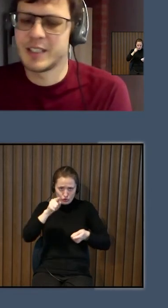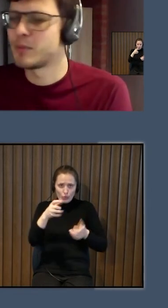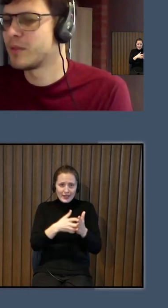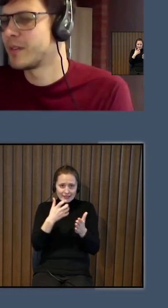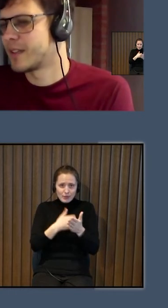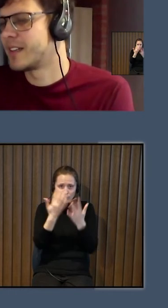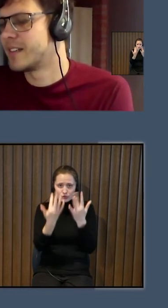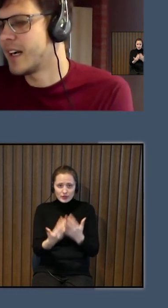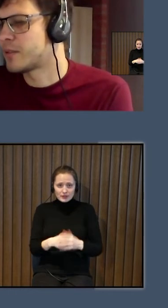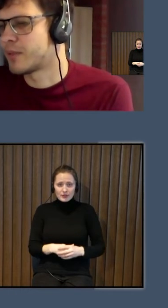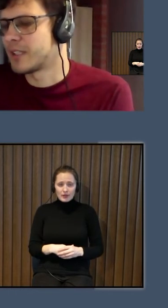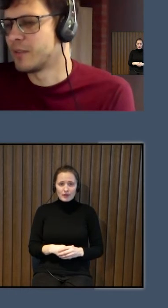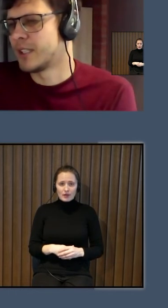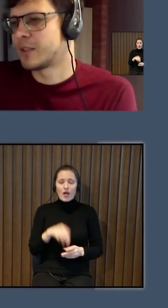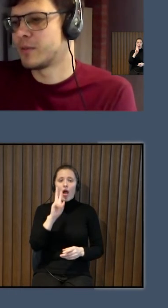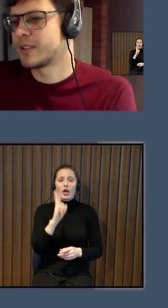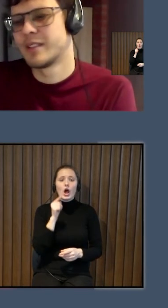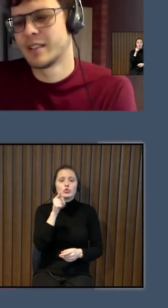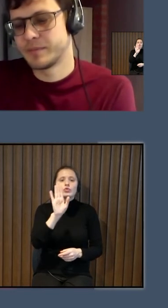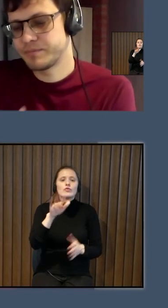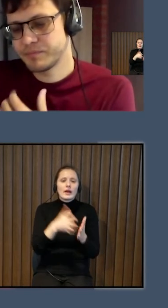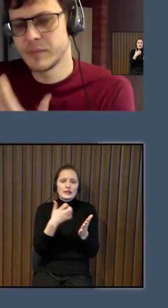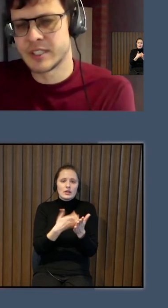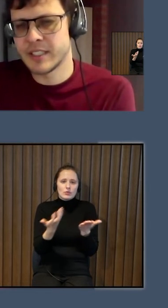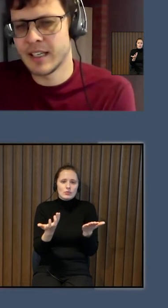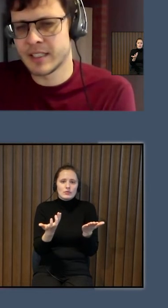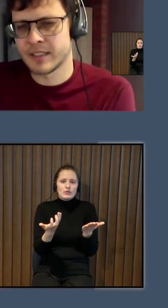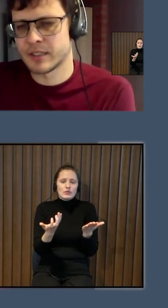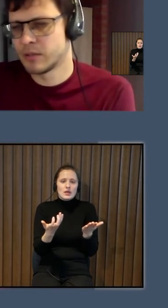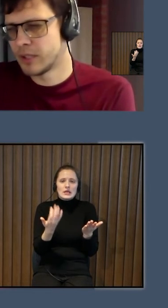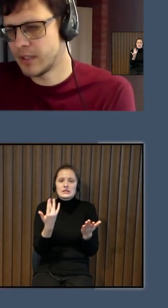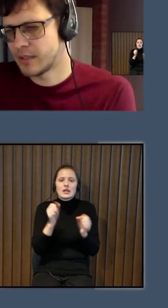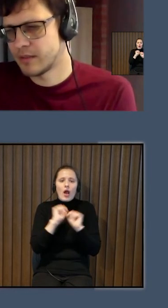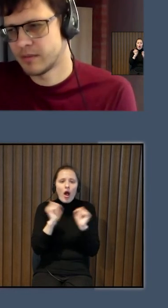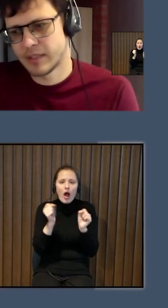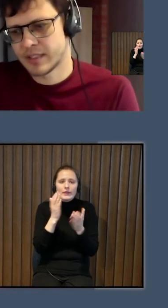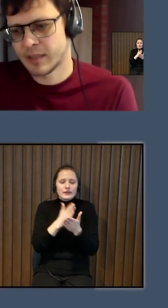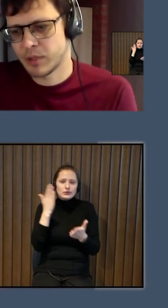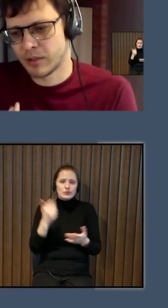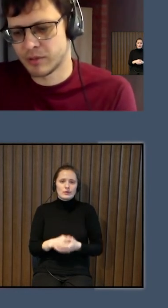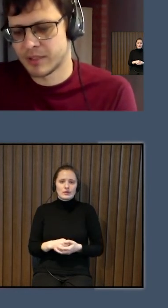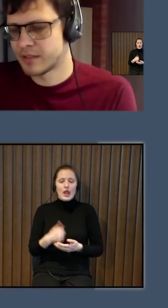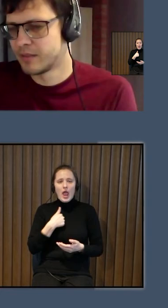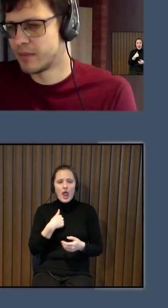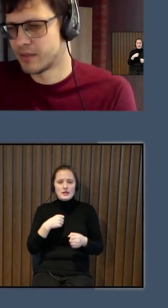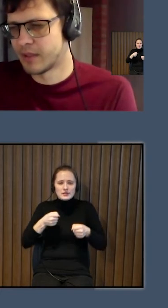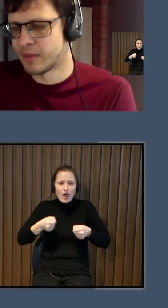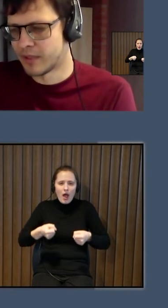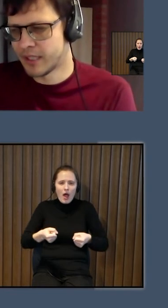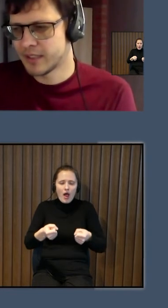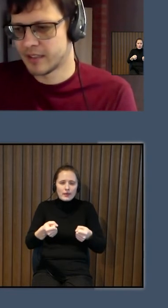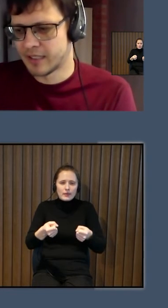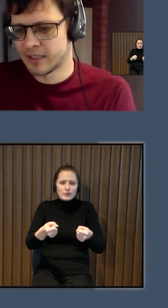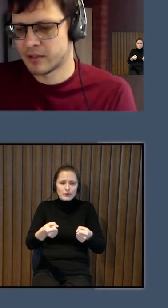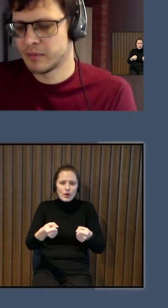te risinājumu? Kā tu vari viņu lietot? Cik ātri tas notiks? Es atbraucu